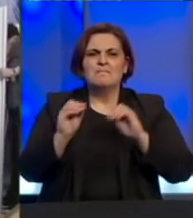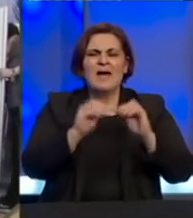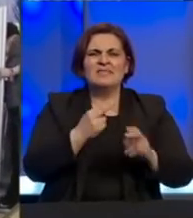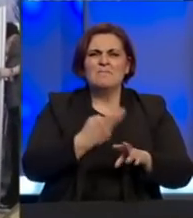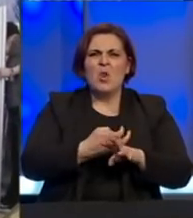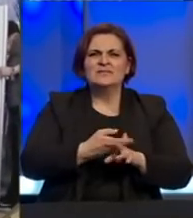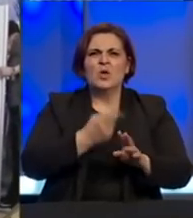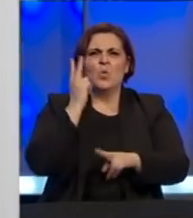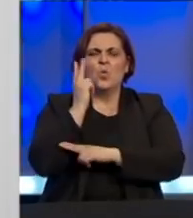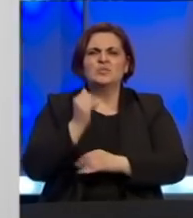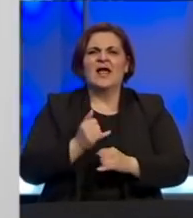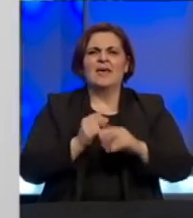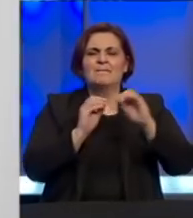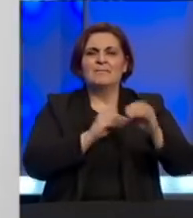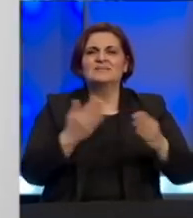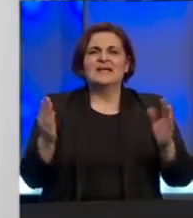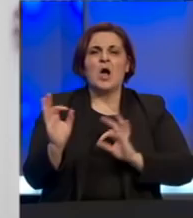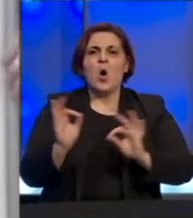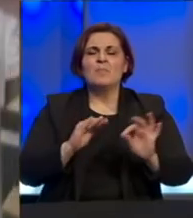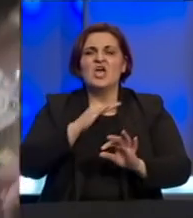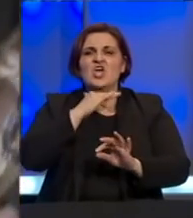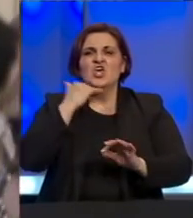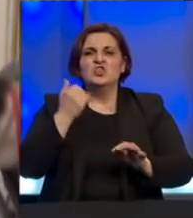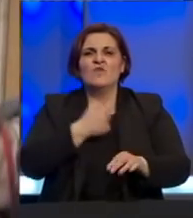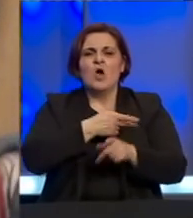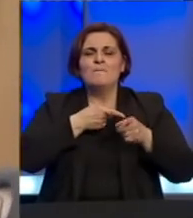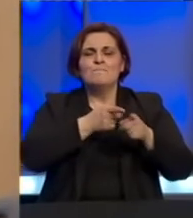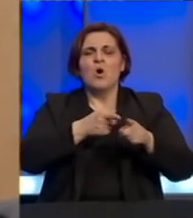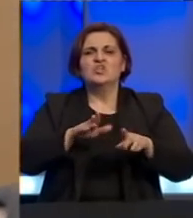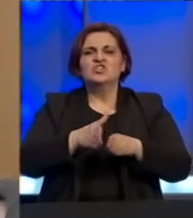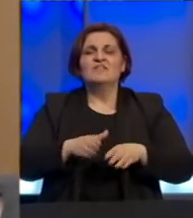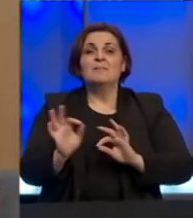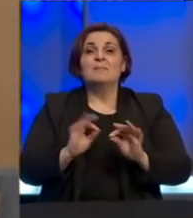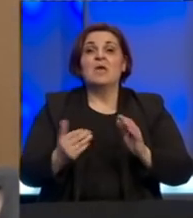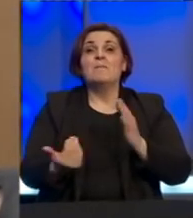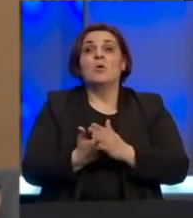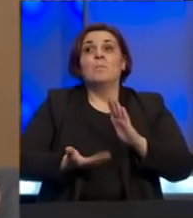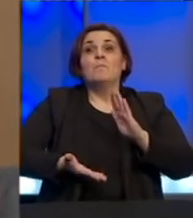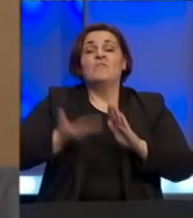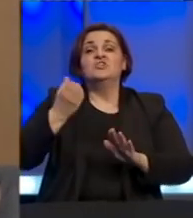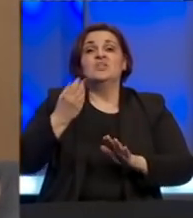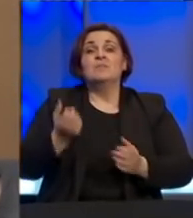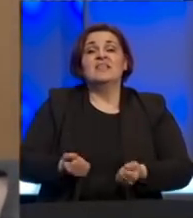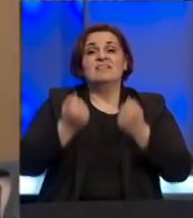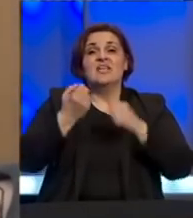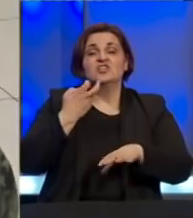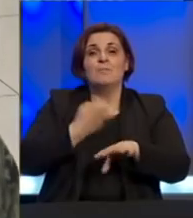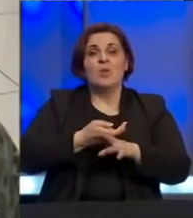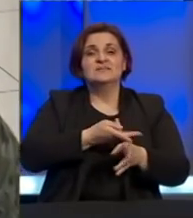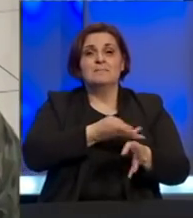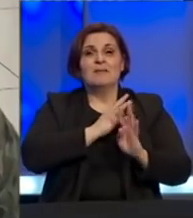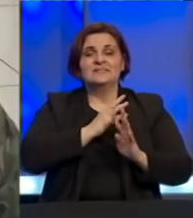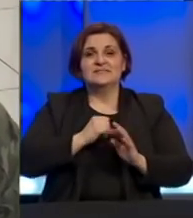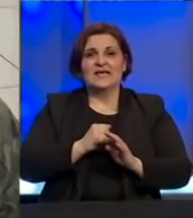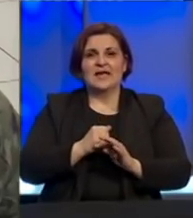pacijente u hotele u glavnom gradu kako bi osigurao dovoljno bolničkih kreveta te se pripremio za moguće povećanje broja teško bolesnih pacijenata.